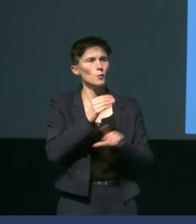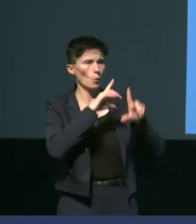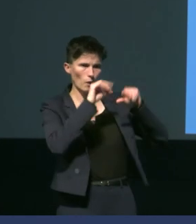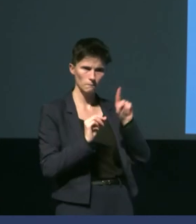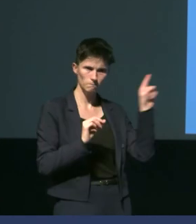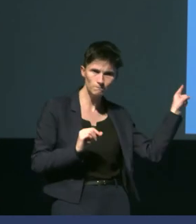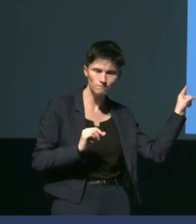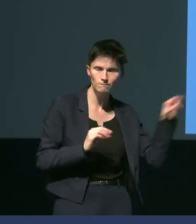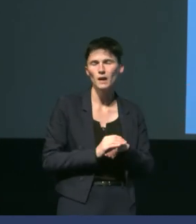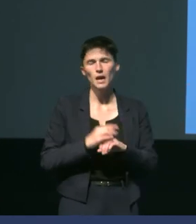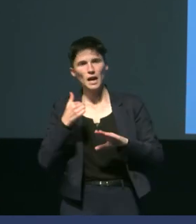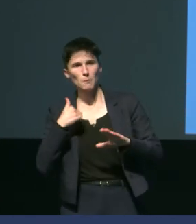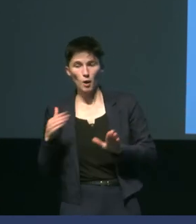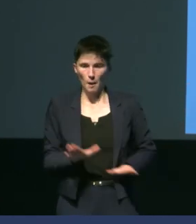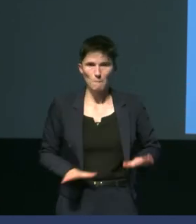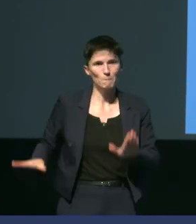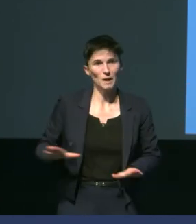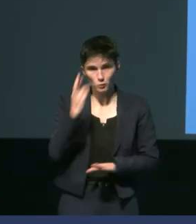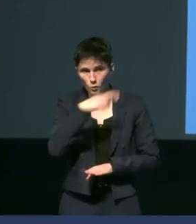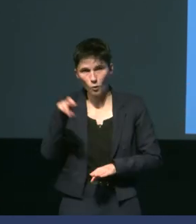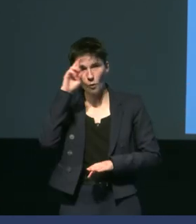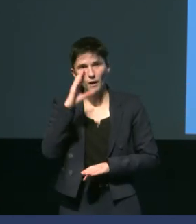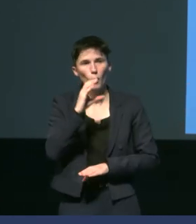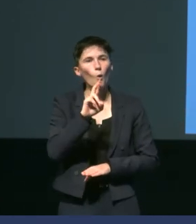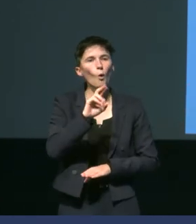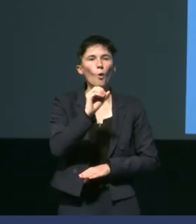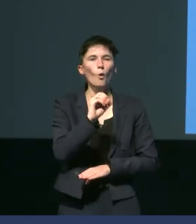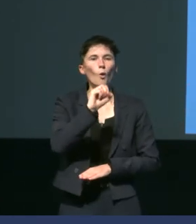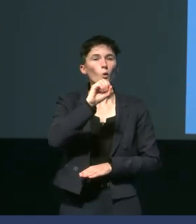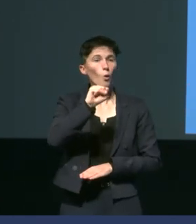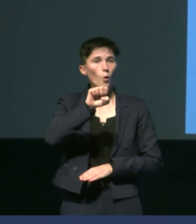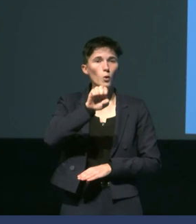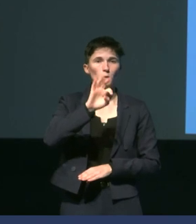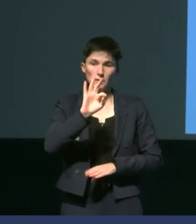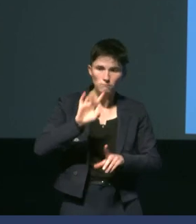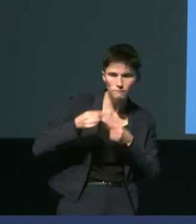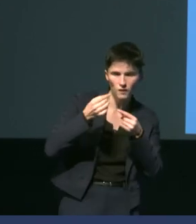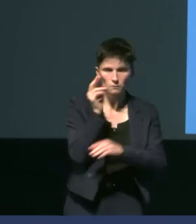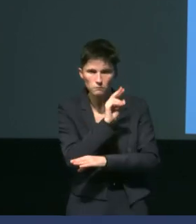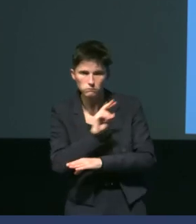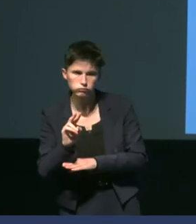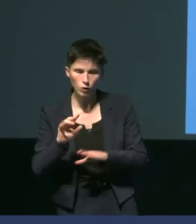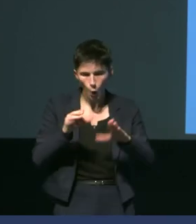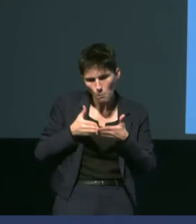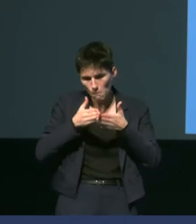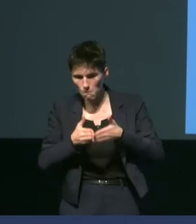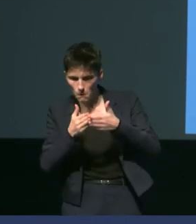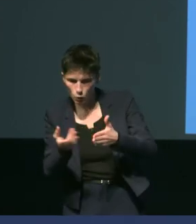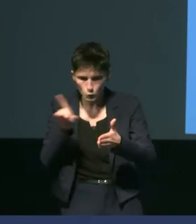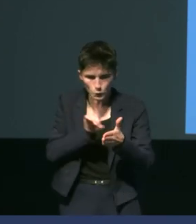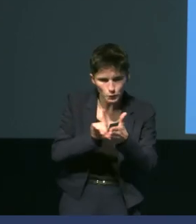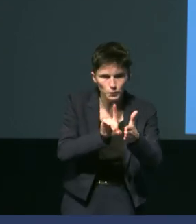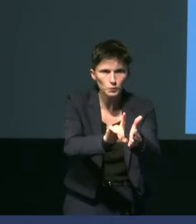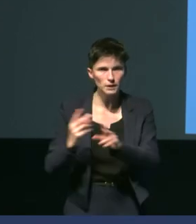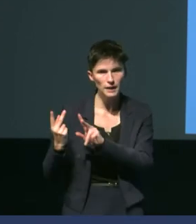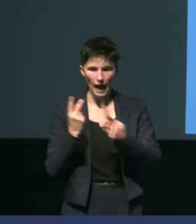suis allée étudier les manchots royaux de crozet donc on prend le on prend le marion du frein au départ de la réunion quelques jours de navigation et on arrive on arrive sur